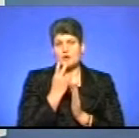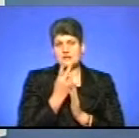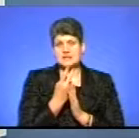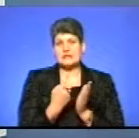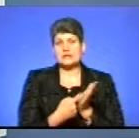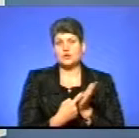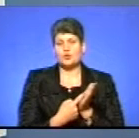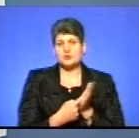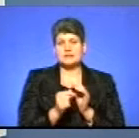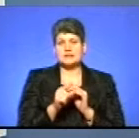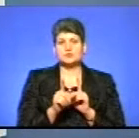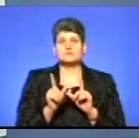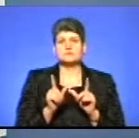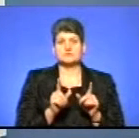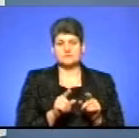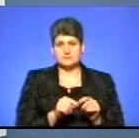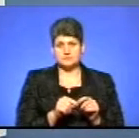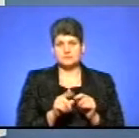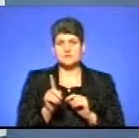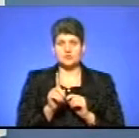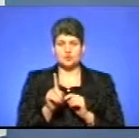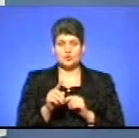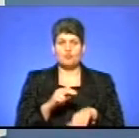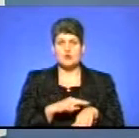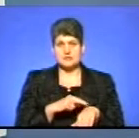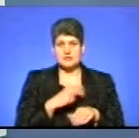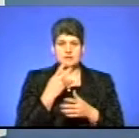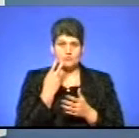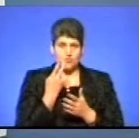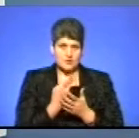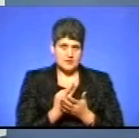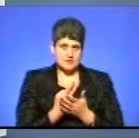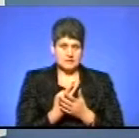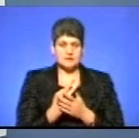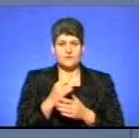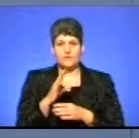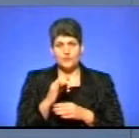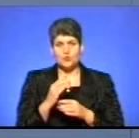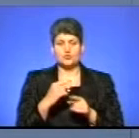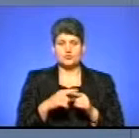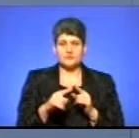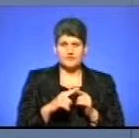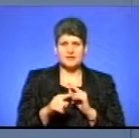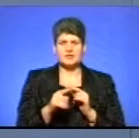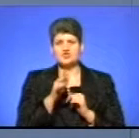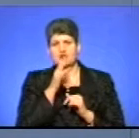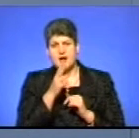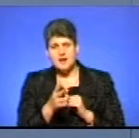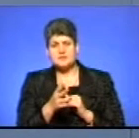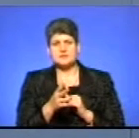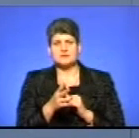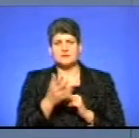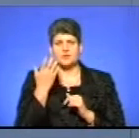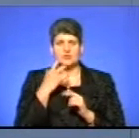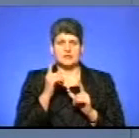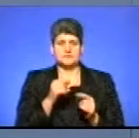докази те, що він рухався. На що поліцейські показали йому фотоавтомобіля, швидкість, час, коли